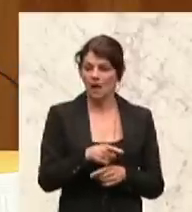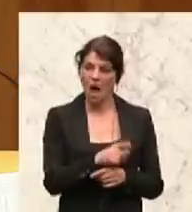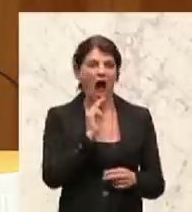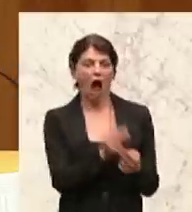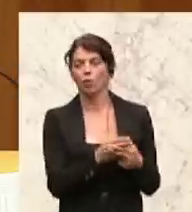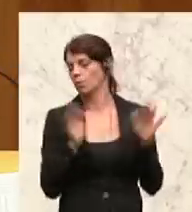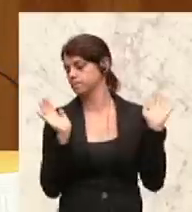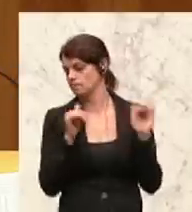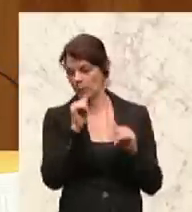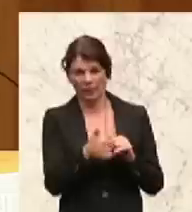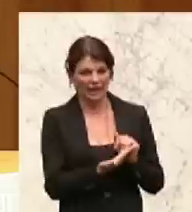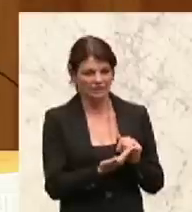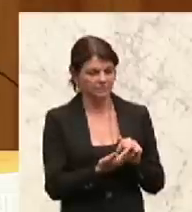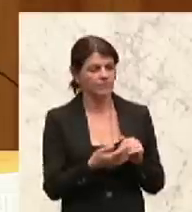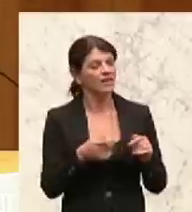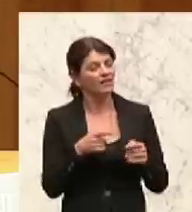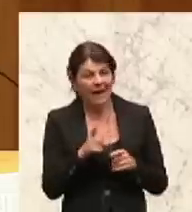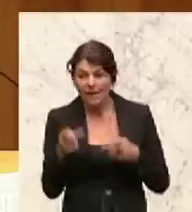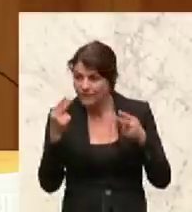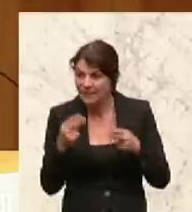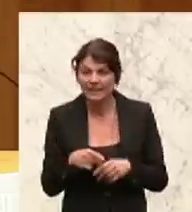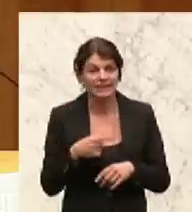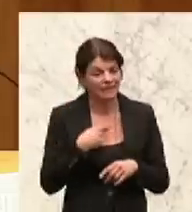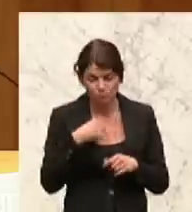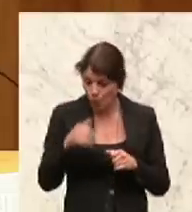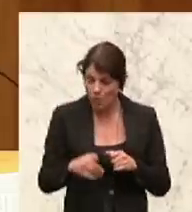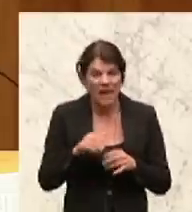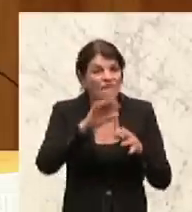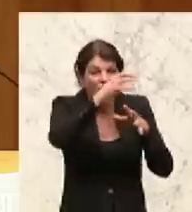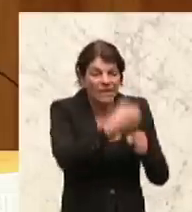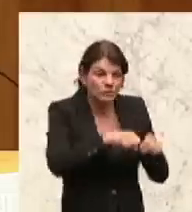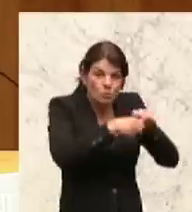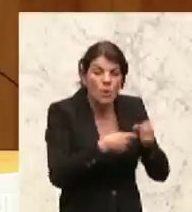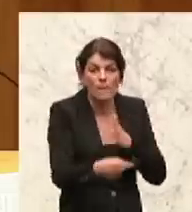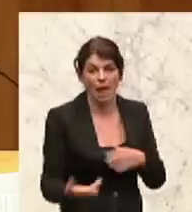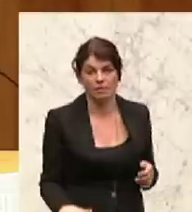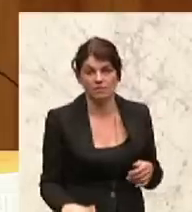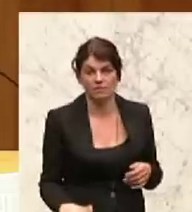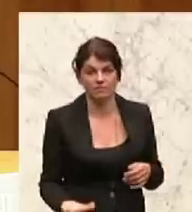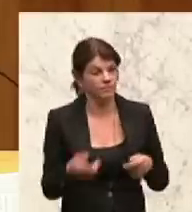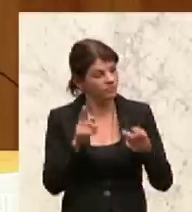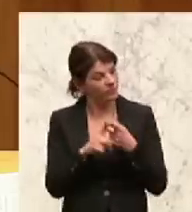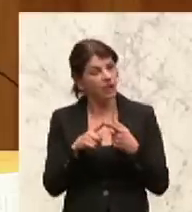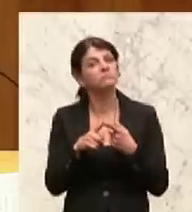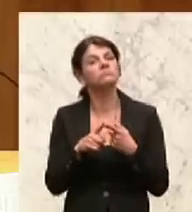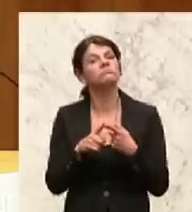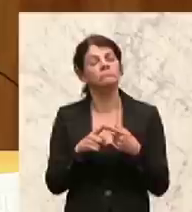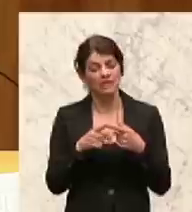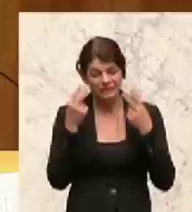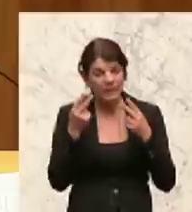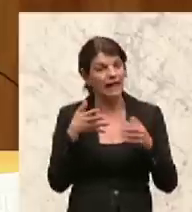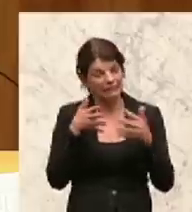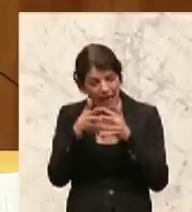hier um die Vermeidung eines Verfassungsbruchs. Natürlich ist es so, dass nach den Grundsätzen der Transparenz und der